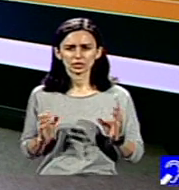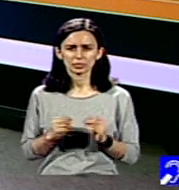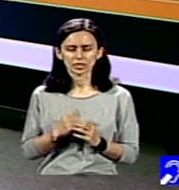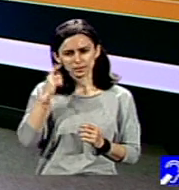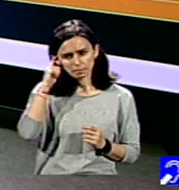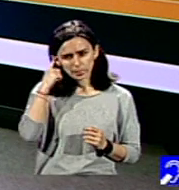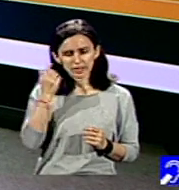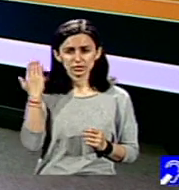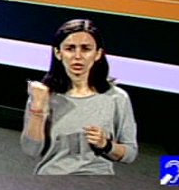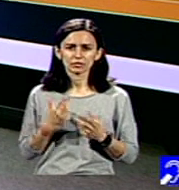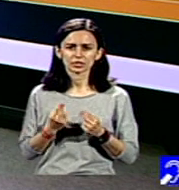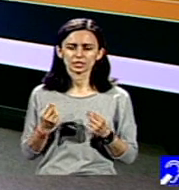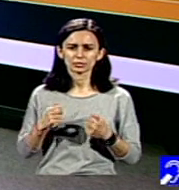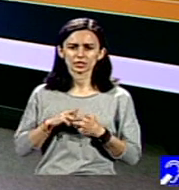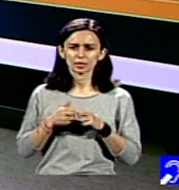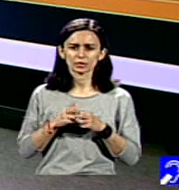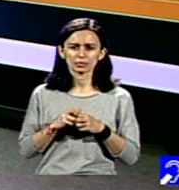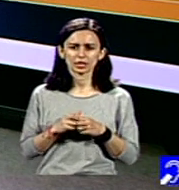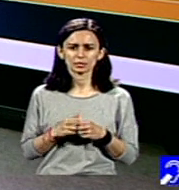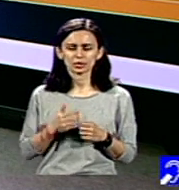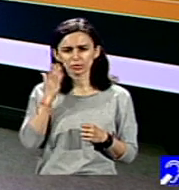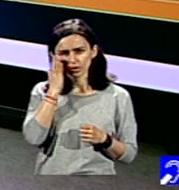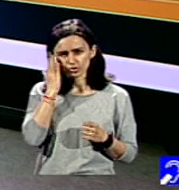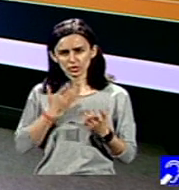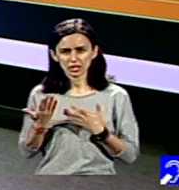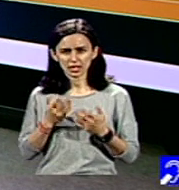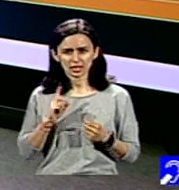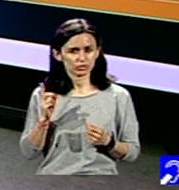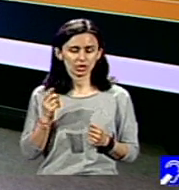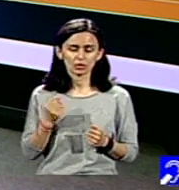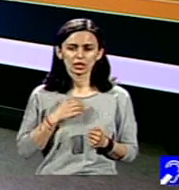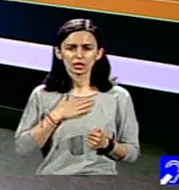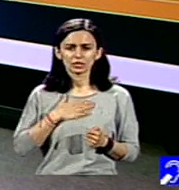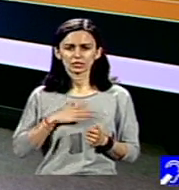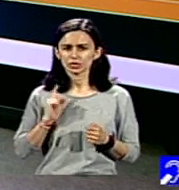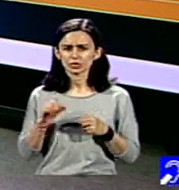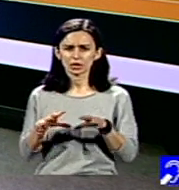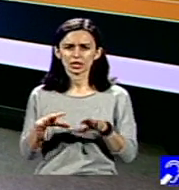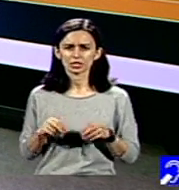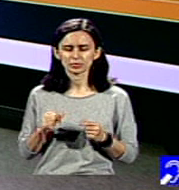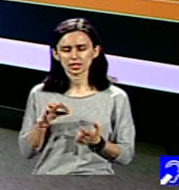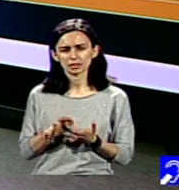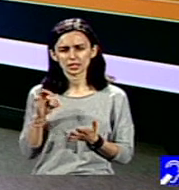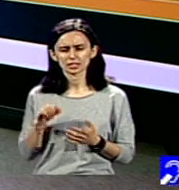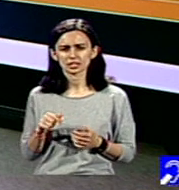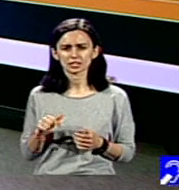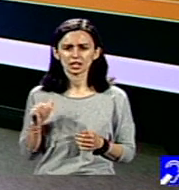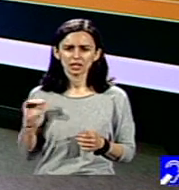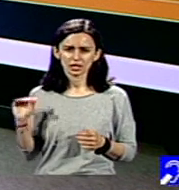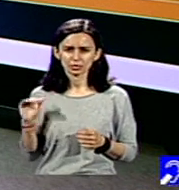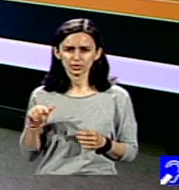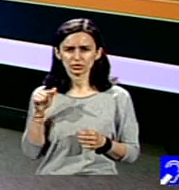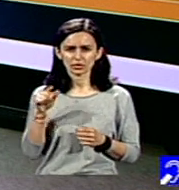școli care n-au fost de acord cu prezența lui Andrei într-o manieră inclusivă acolo, dar iată, din nou, spiritul tău